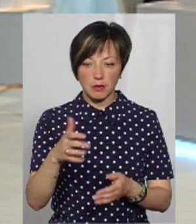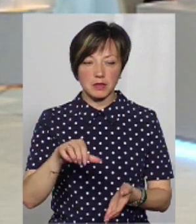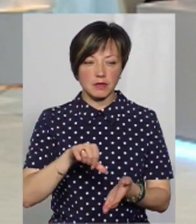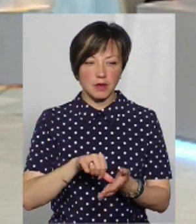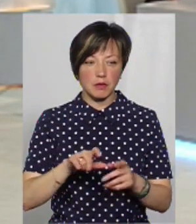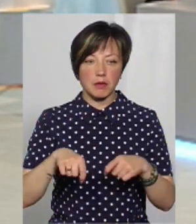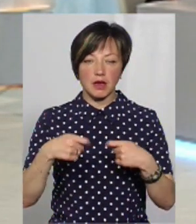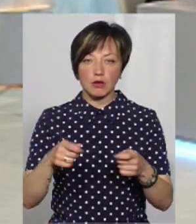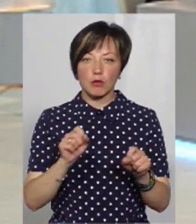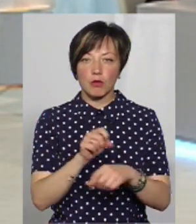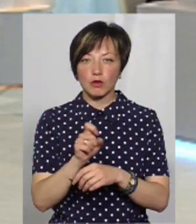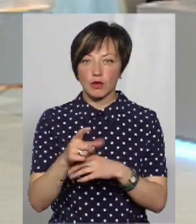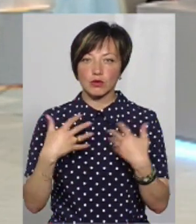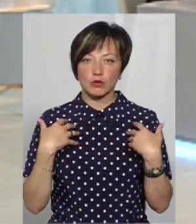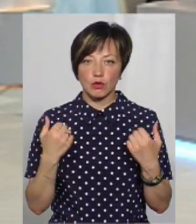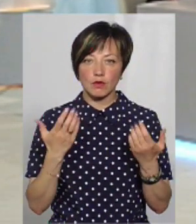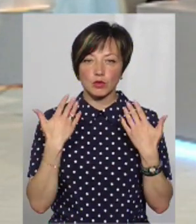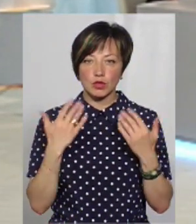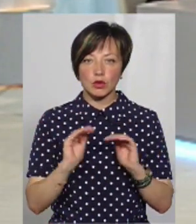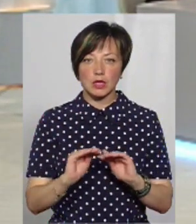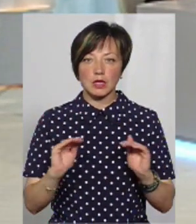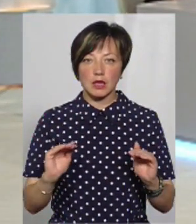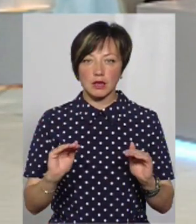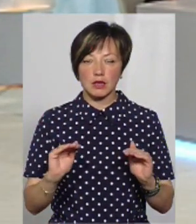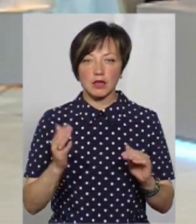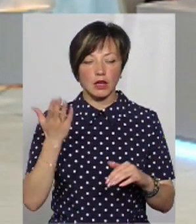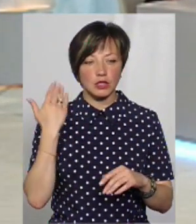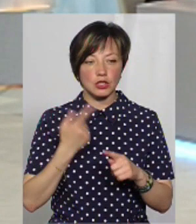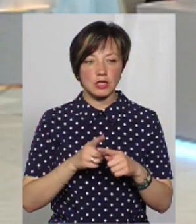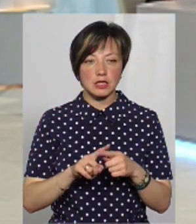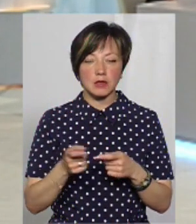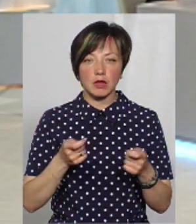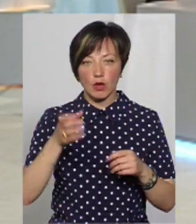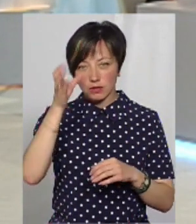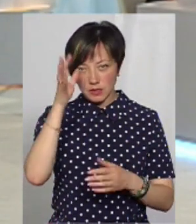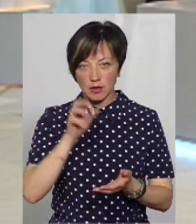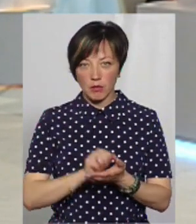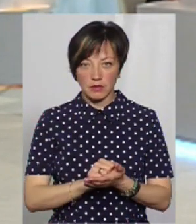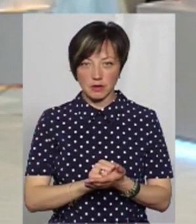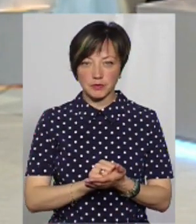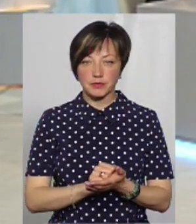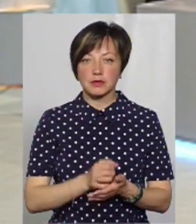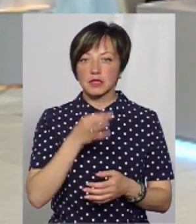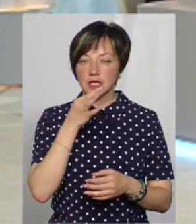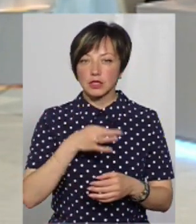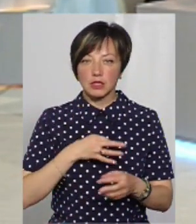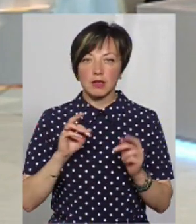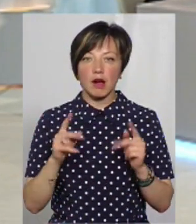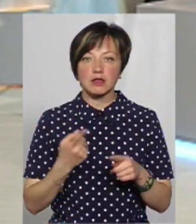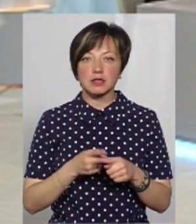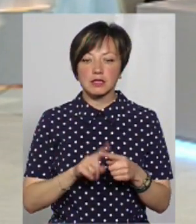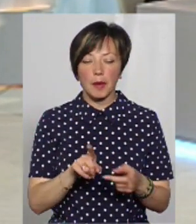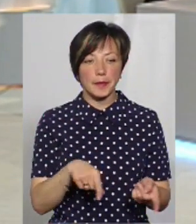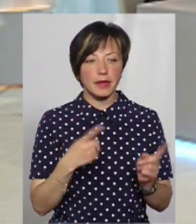представляєте, передано повноваження щодо оздоровлення та відпочинку дітей. Раніше цим Департамент освіти займався. Скажіть, як